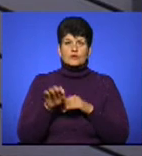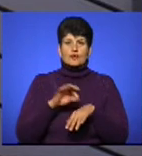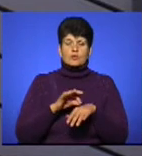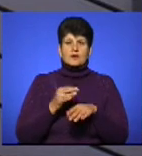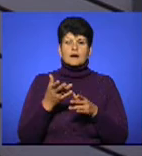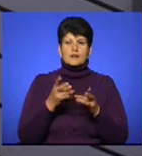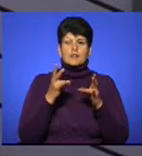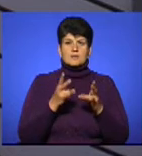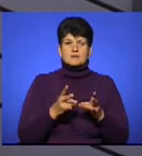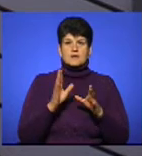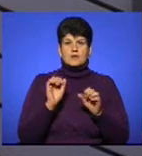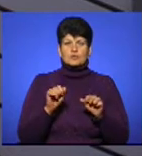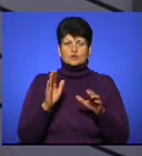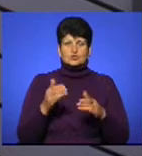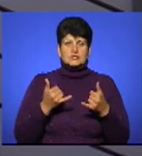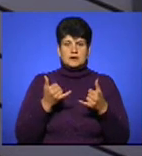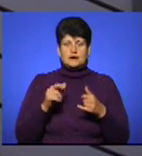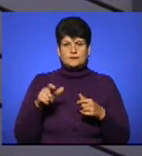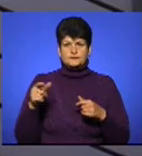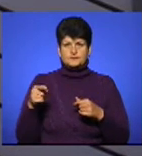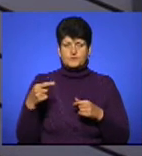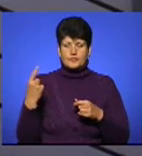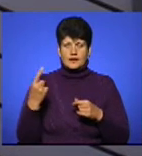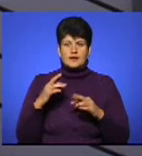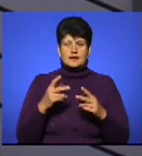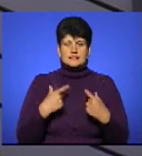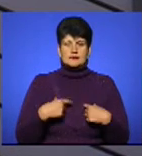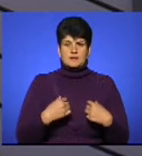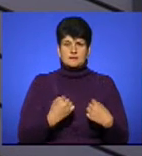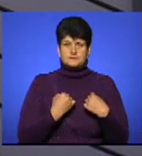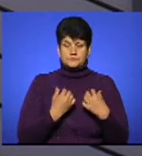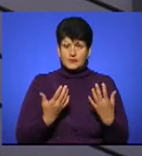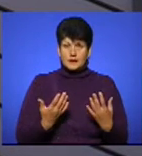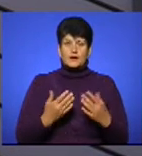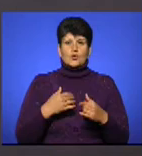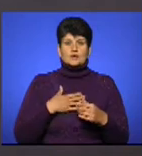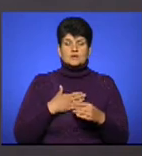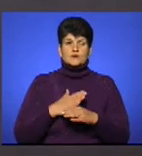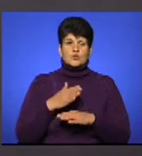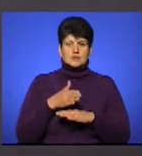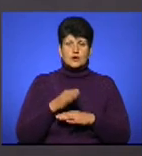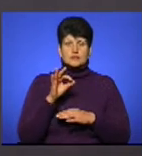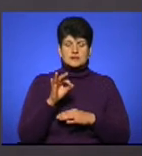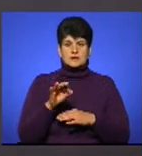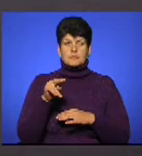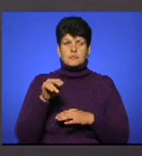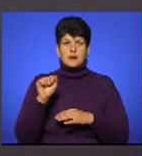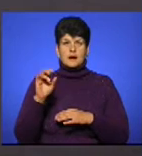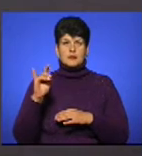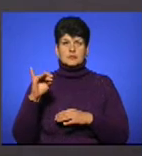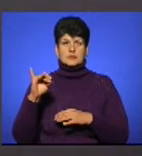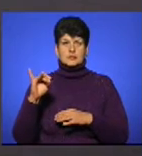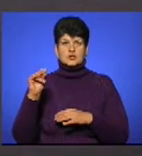вона несе для жителів Тернопільщини та як від неї можна вберегтися. У нас в гостях Володимир Олександрович Паничев, це лікар